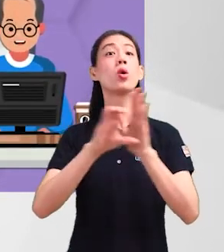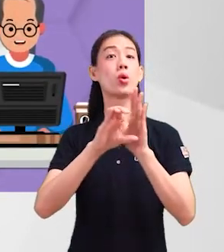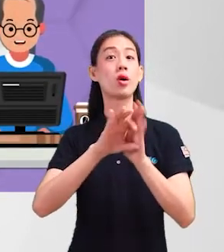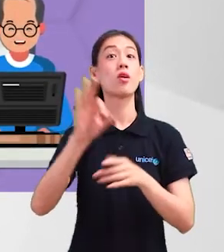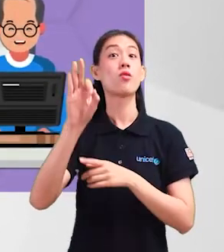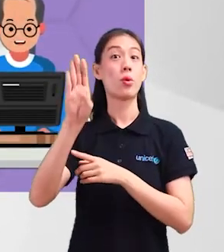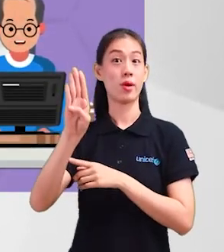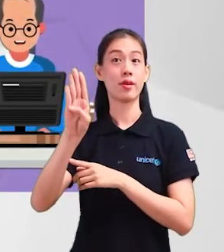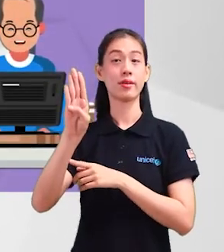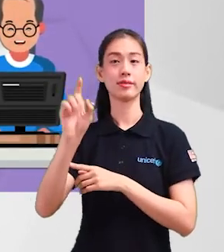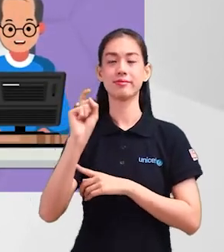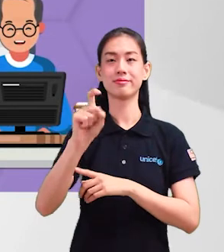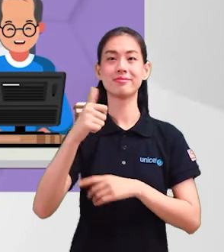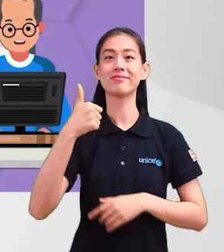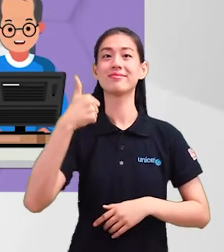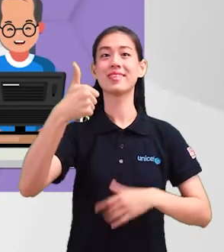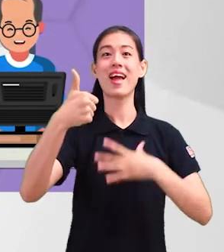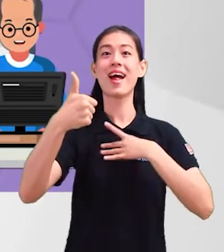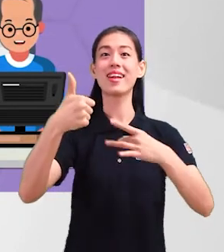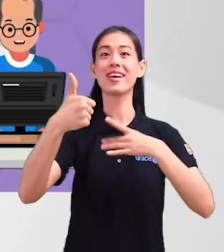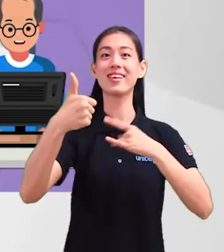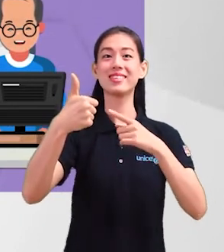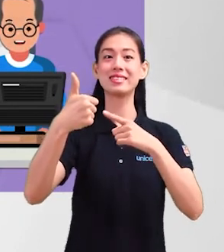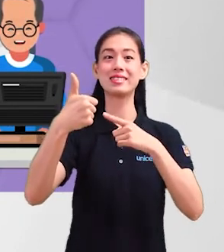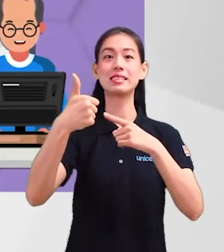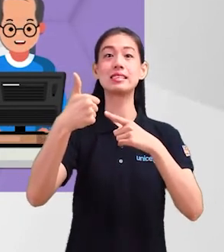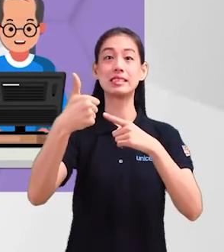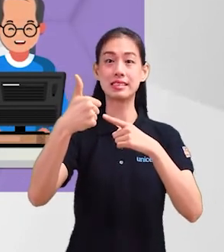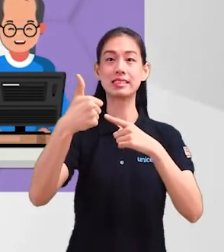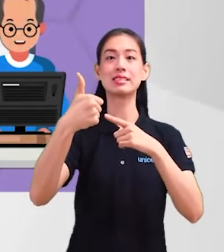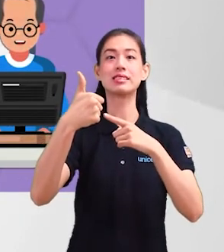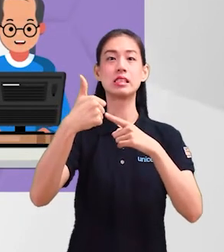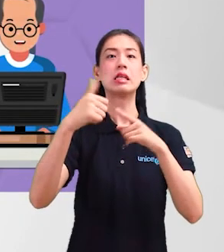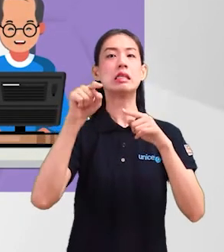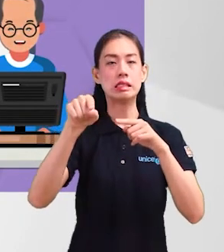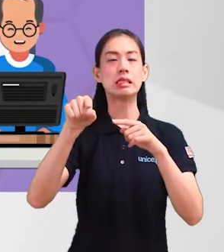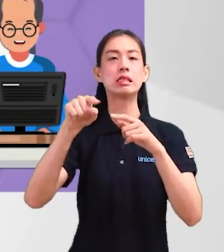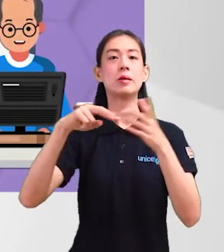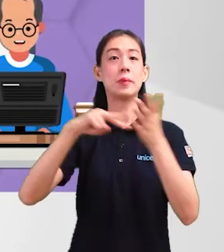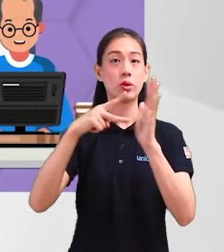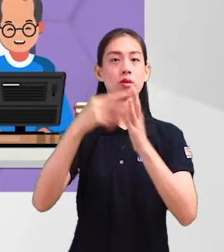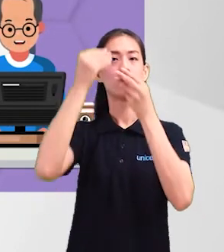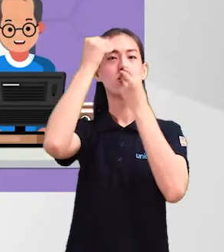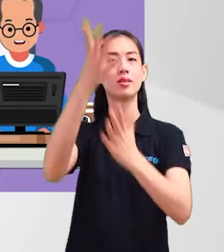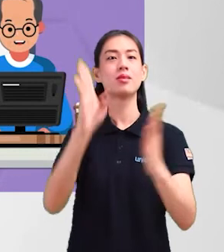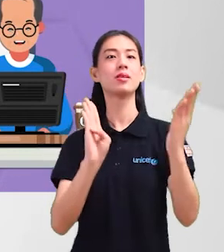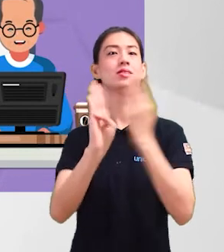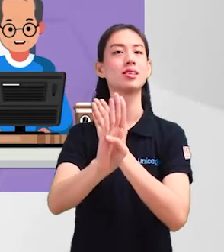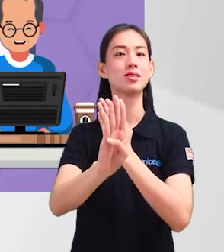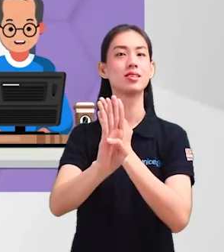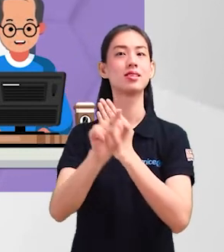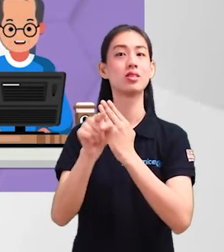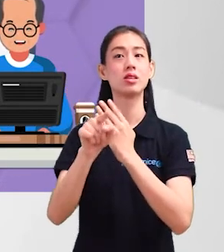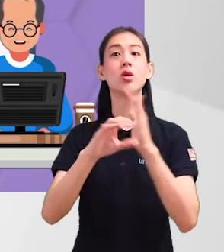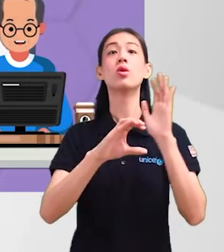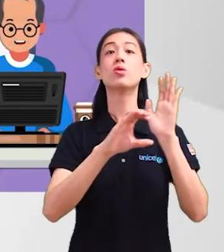contohnya menukar warna butang like kepada biru apabila anda menekannya. Ini adalah contoh maklum balas kepada pengguna. Satu